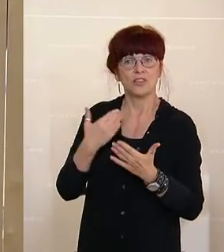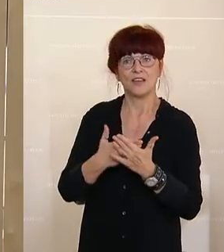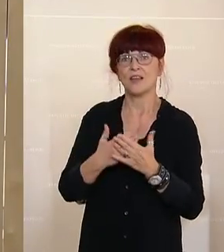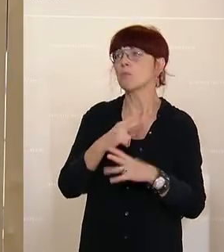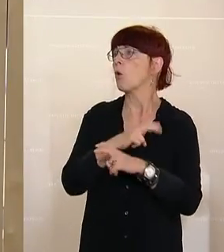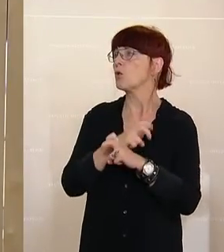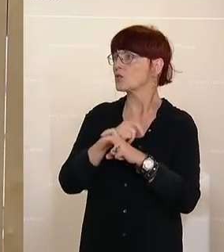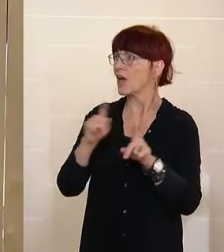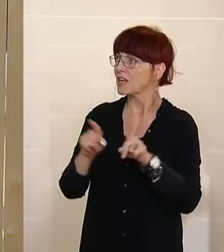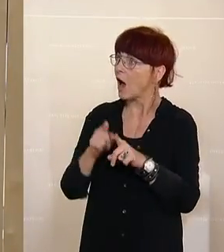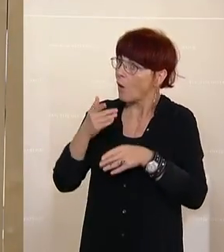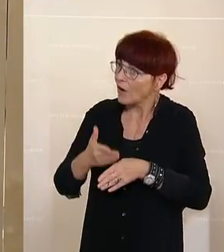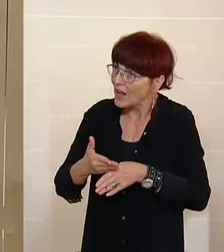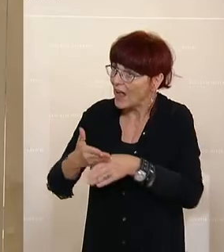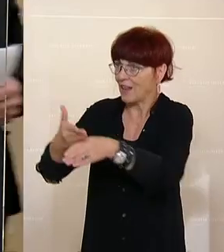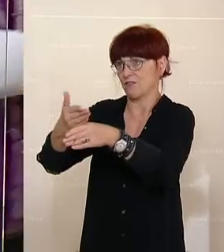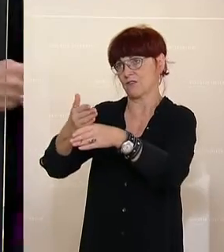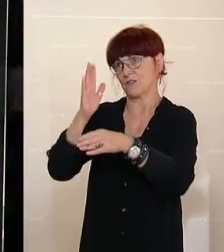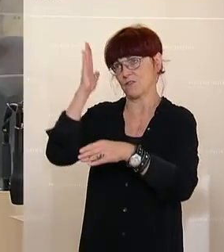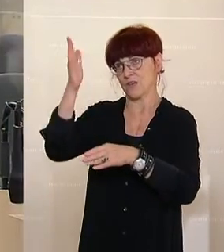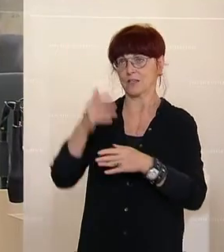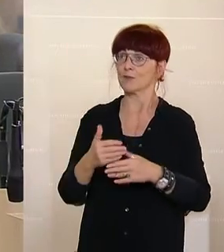gegenseitigen Hilfe verstärkt. Vielen Dank.